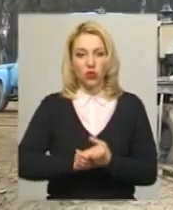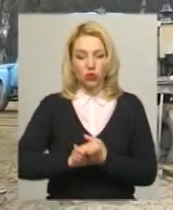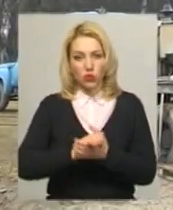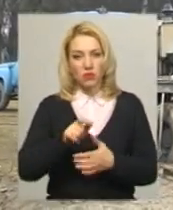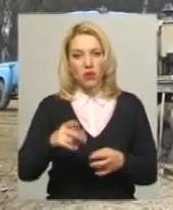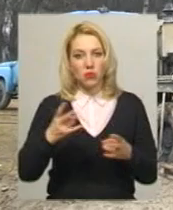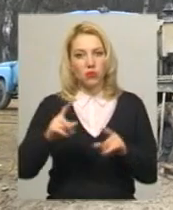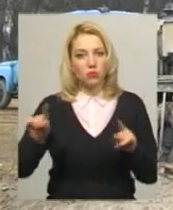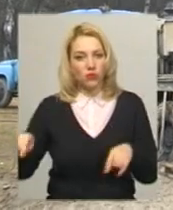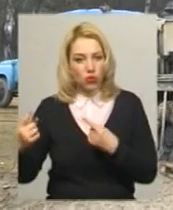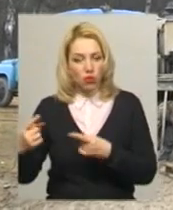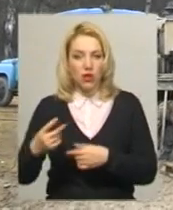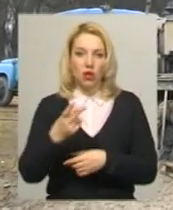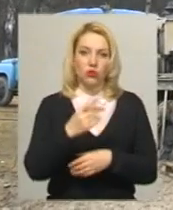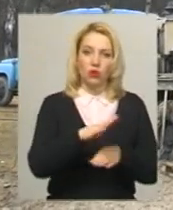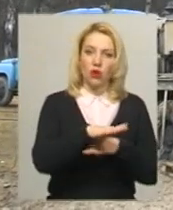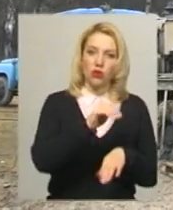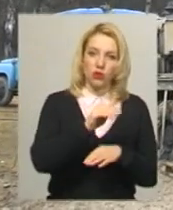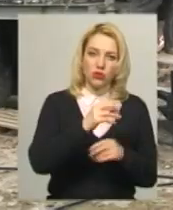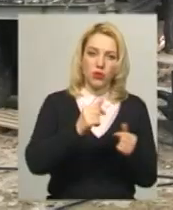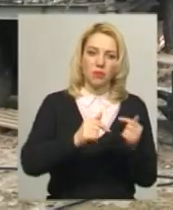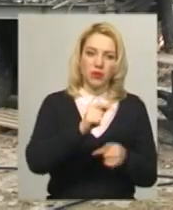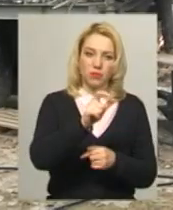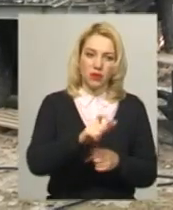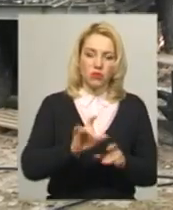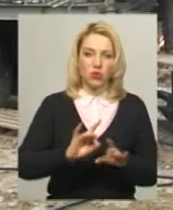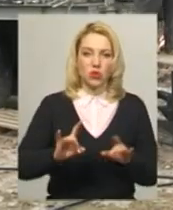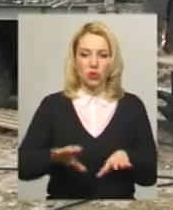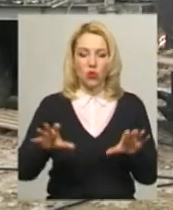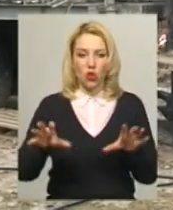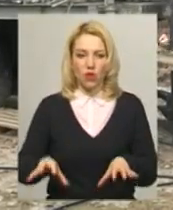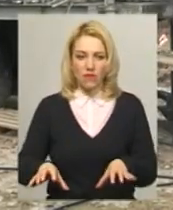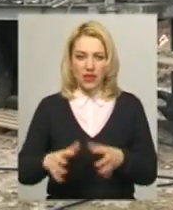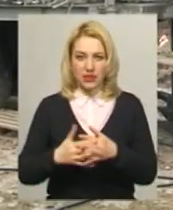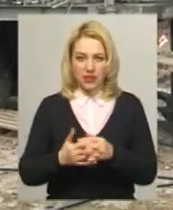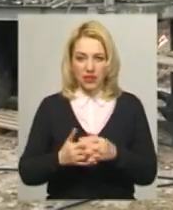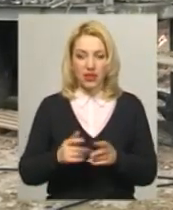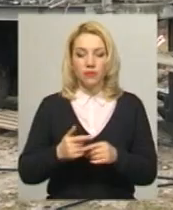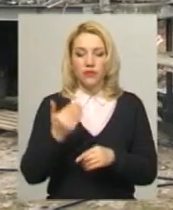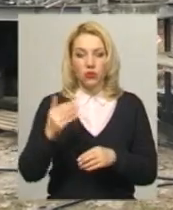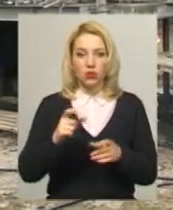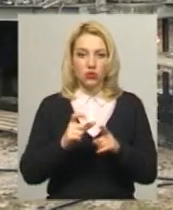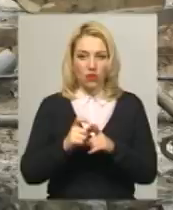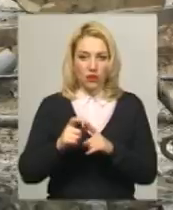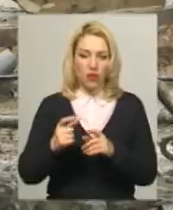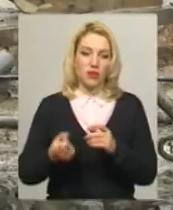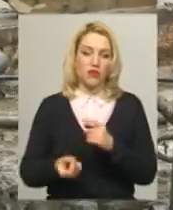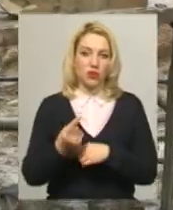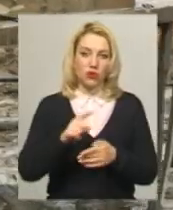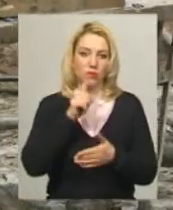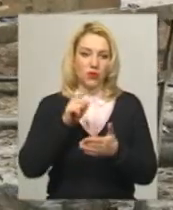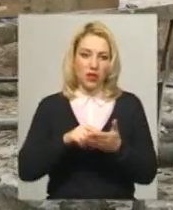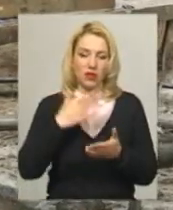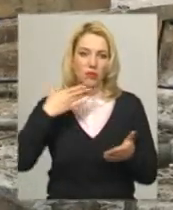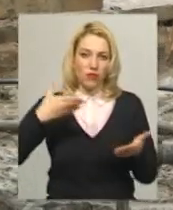відновлення, інша – орендованого підприємця, розповідає Солобковецький сільський голова Сергій Когут. За його словами, постало питання про власну свердловину для